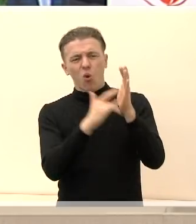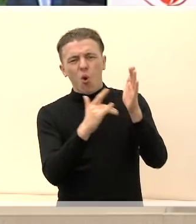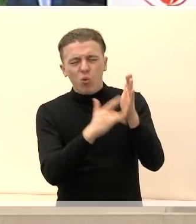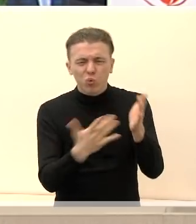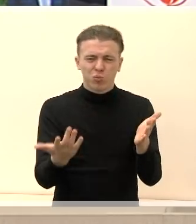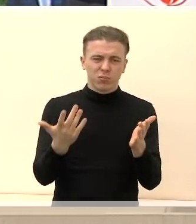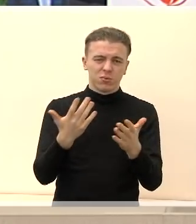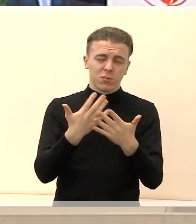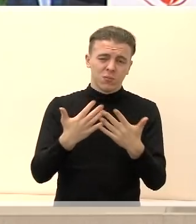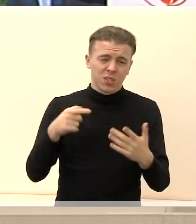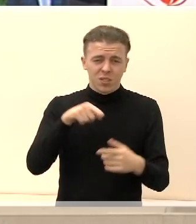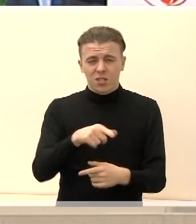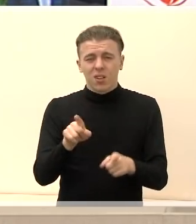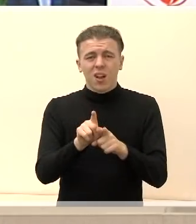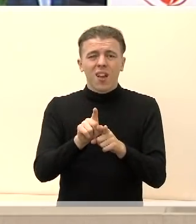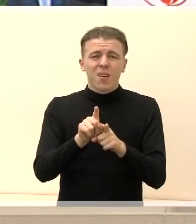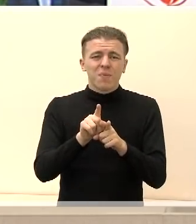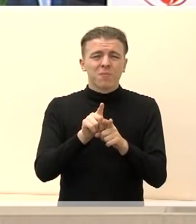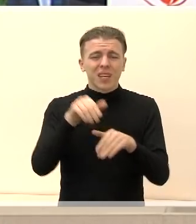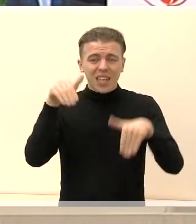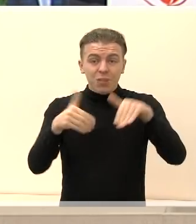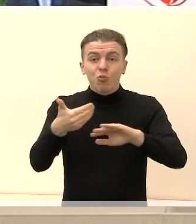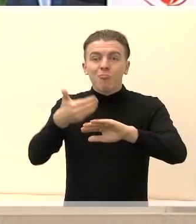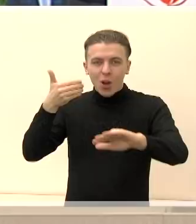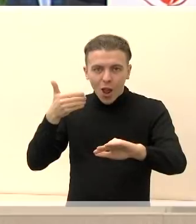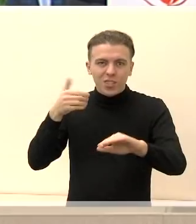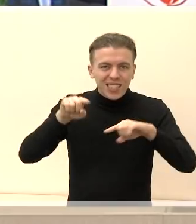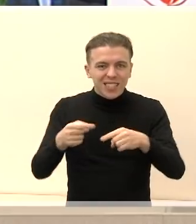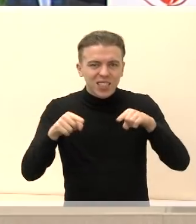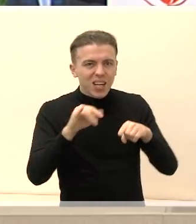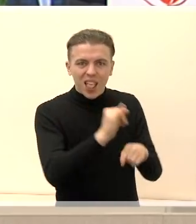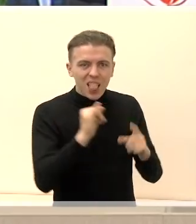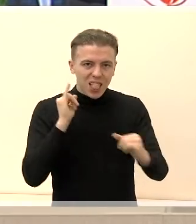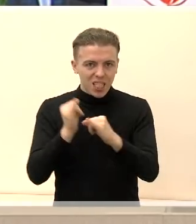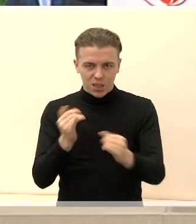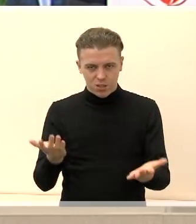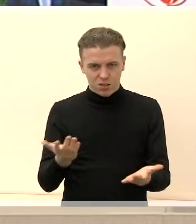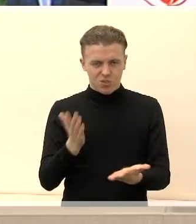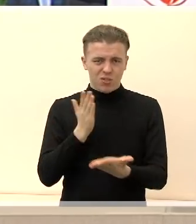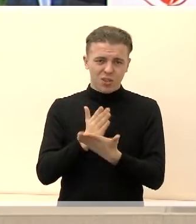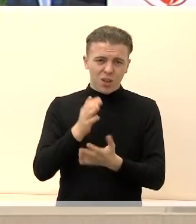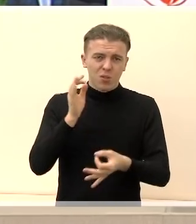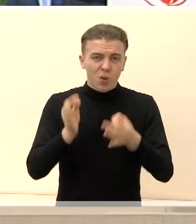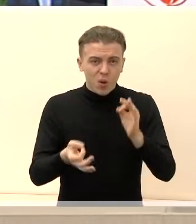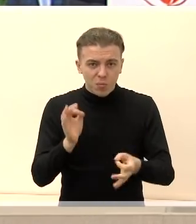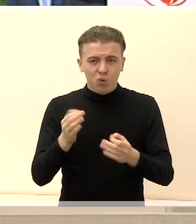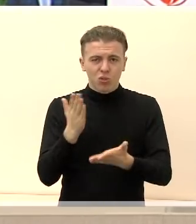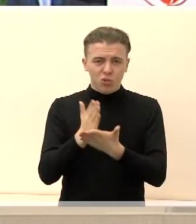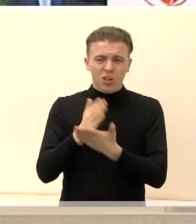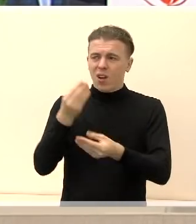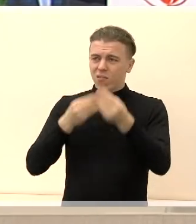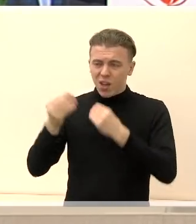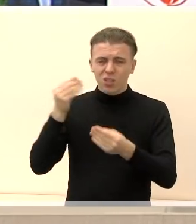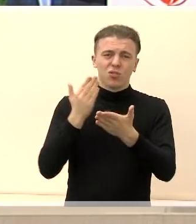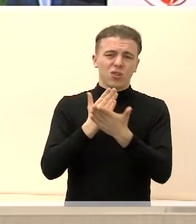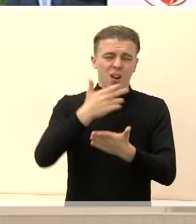Čia tie, žinot, nepopulistiniai išnektos, o normalūs interesai, kur yra tie investuotojai, buvo ir investuok Lietuva